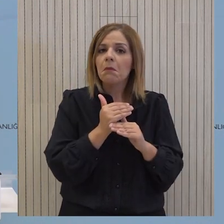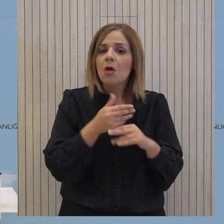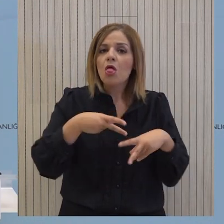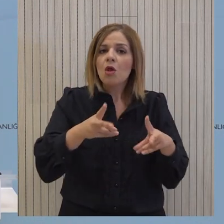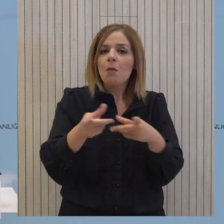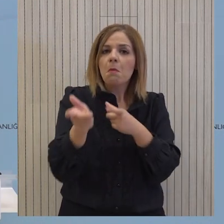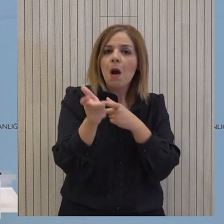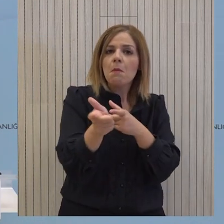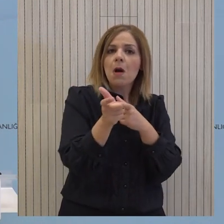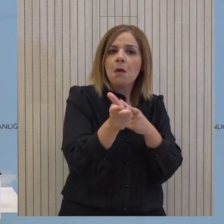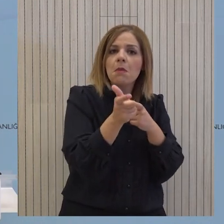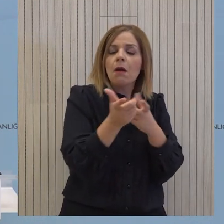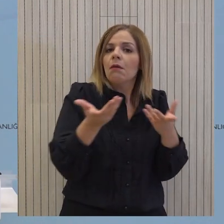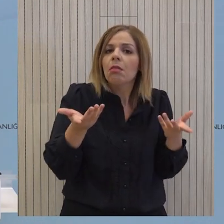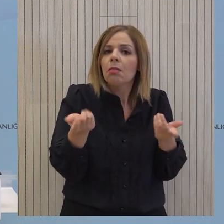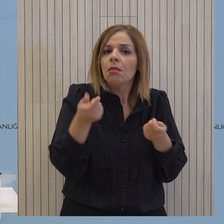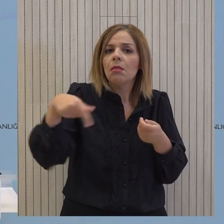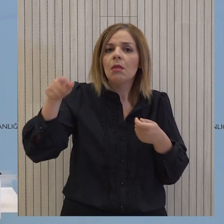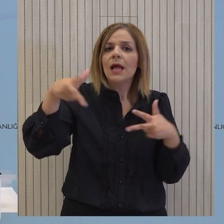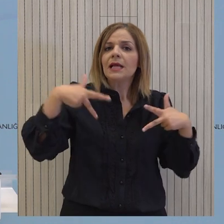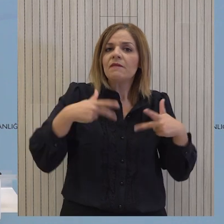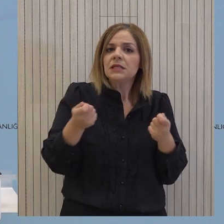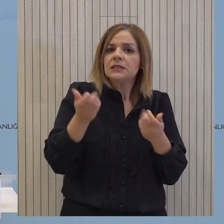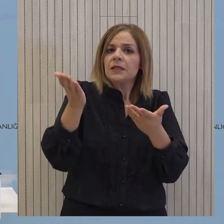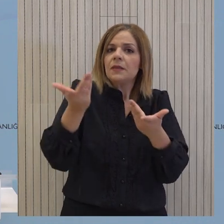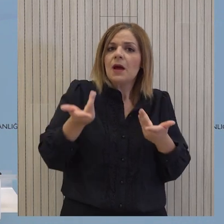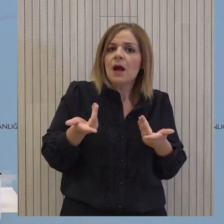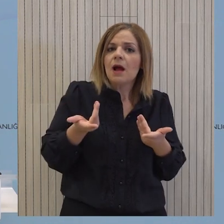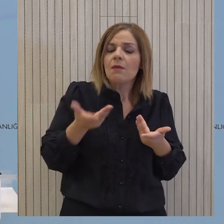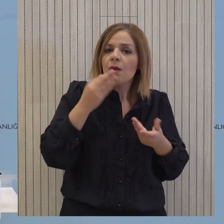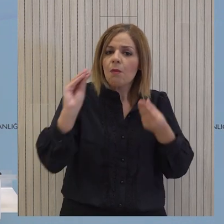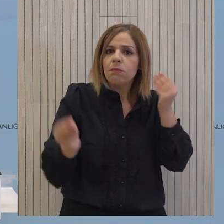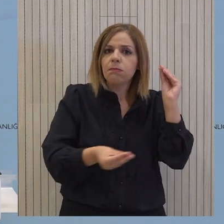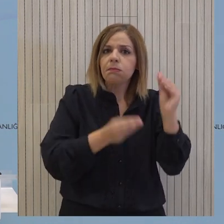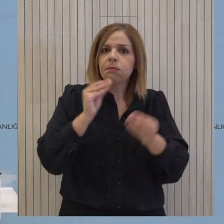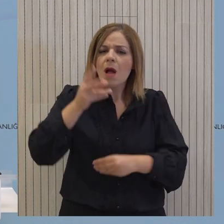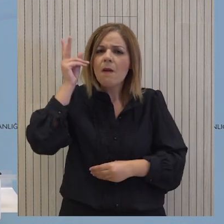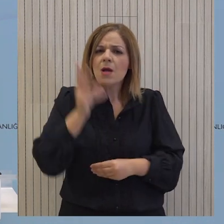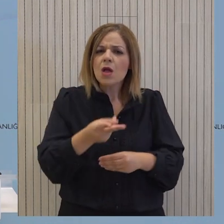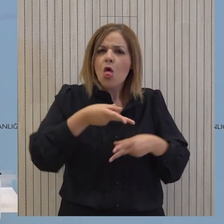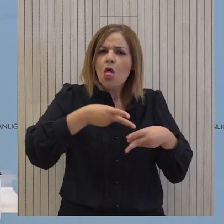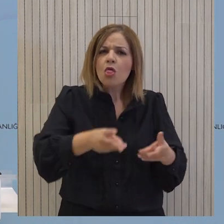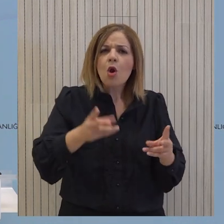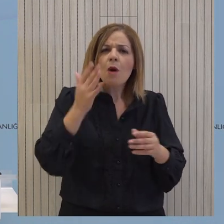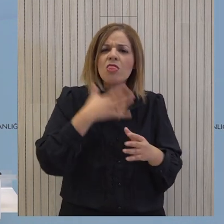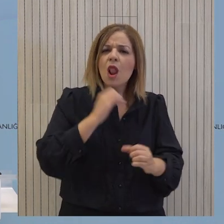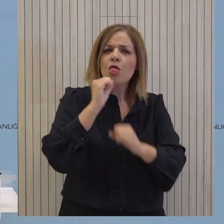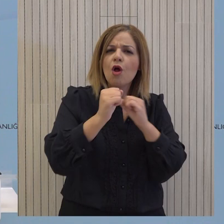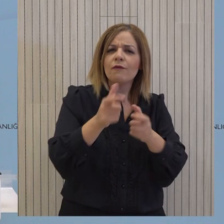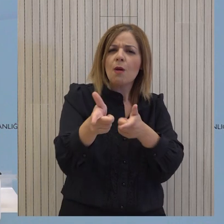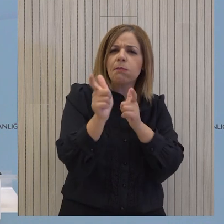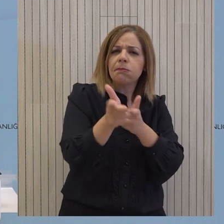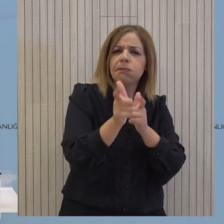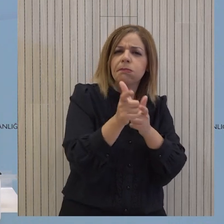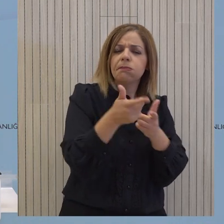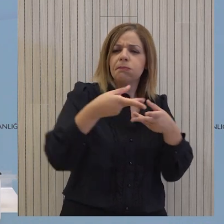στις στράτες. Τι θα κάνει η κυβέρνηση πλέον για να αντιμετωπίσει αυτή την απαράδεκτη